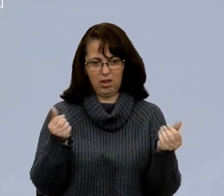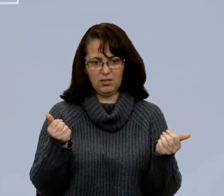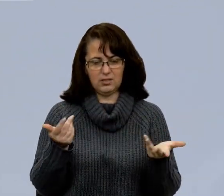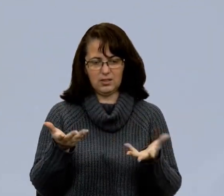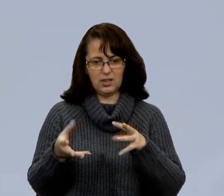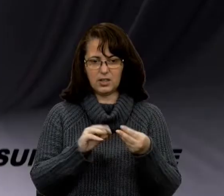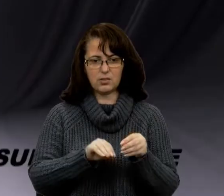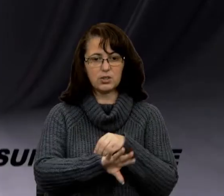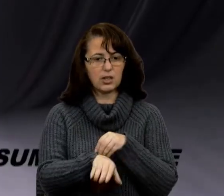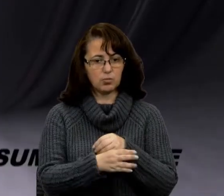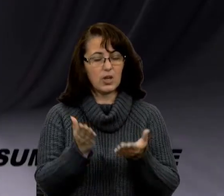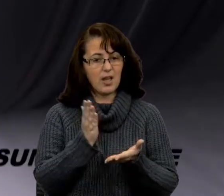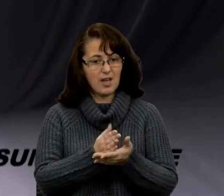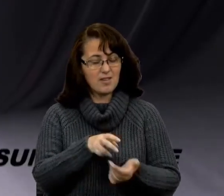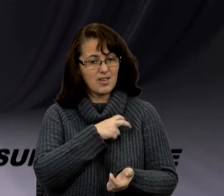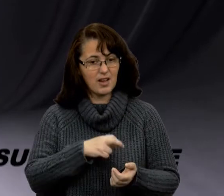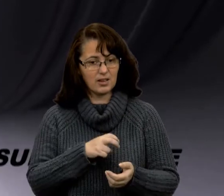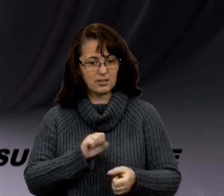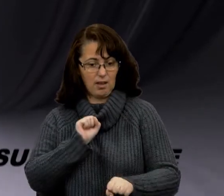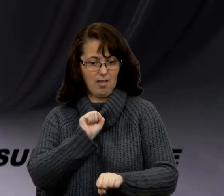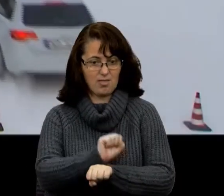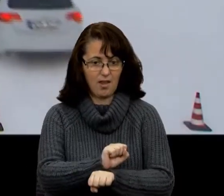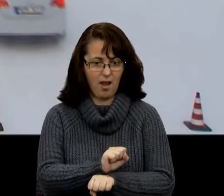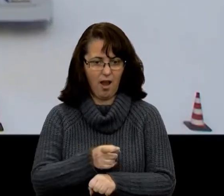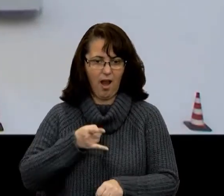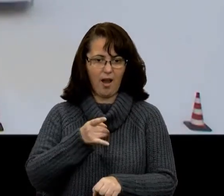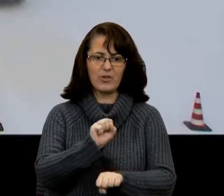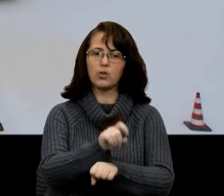Тому є ризик натиснути на гальма, але автівка не зупиниться.